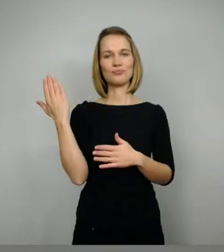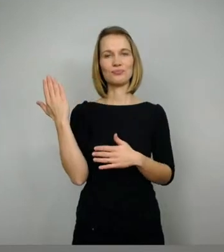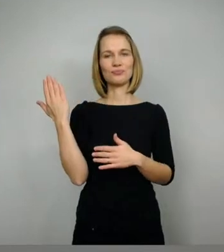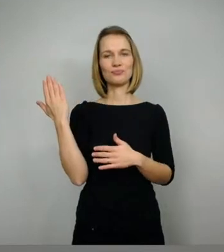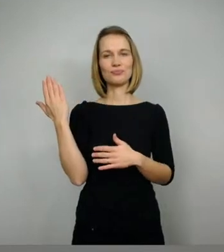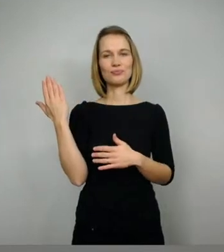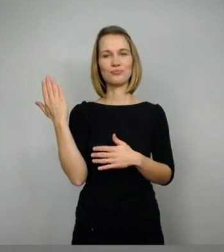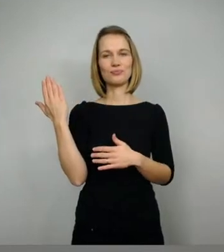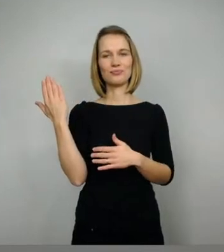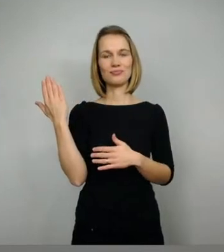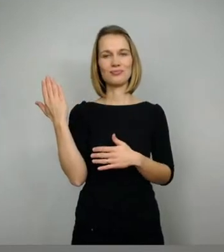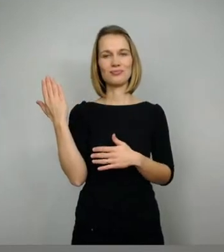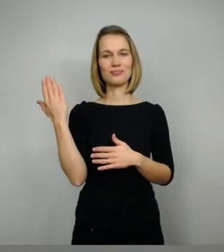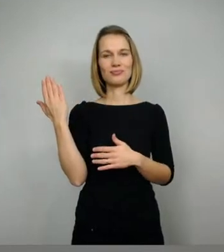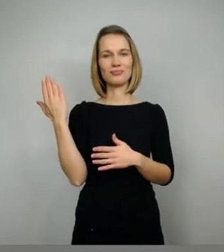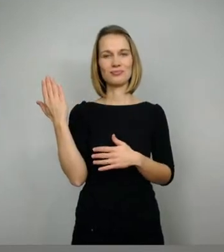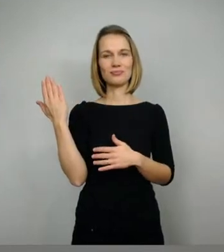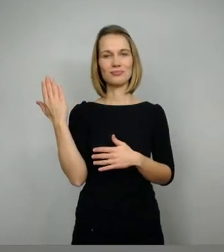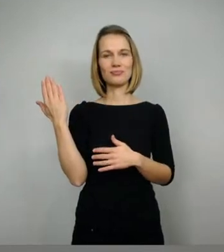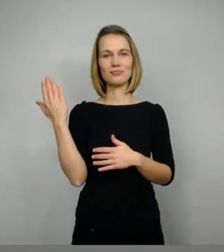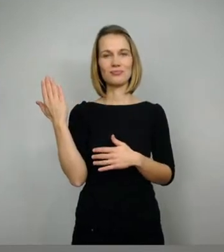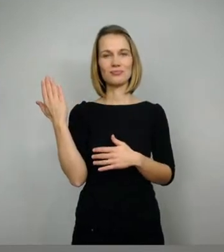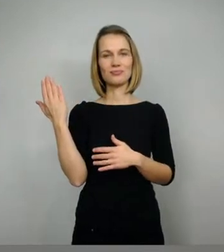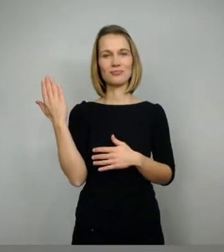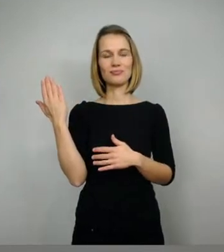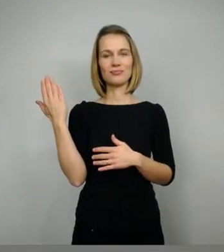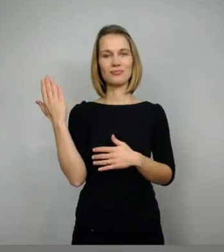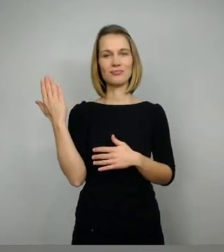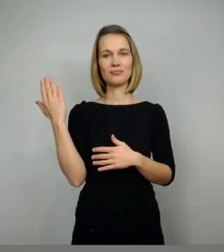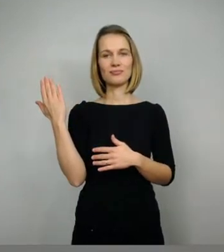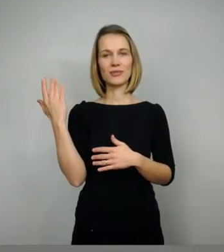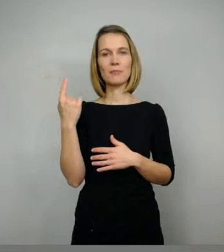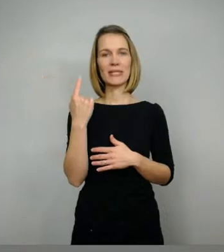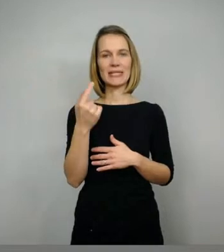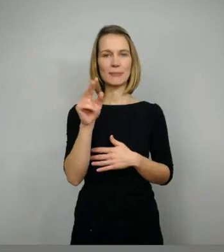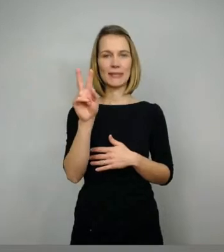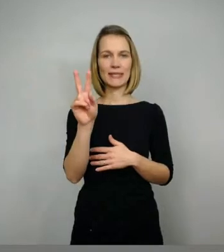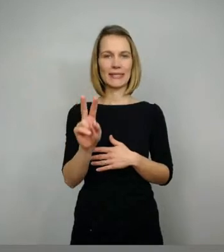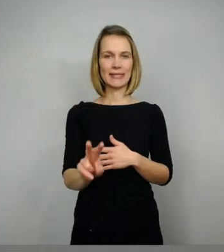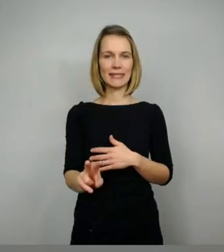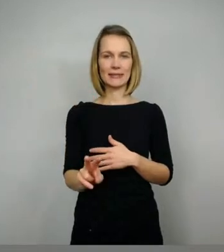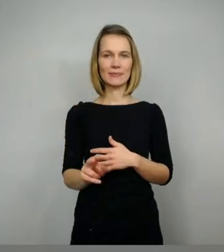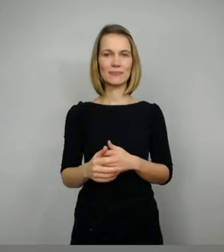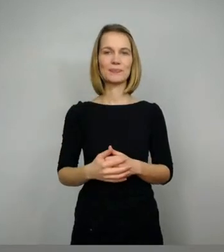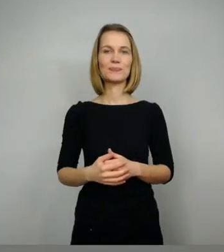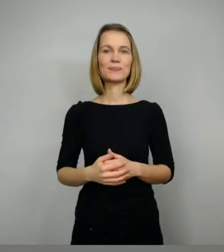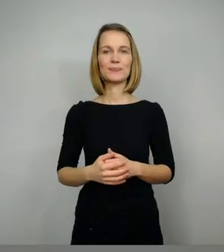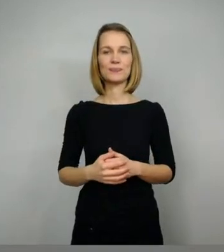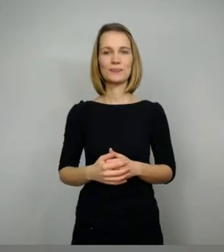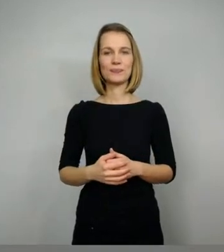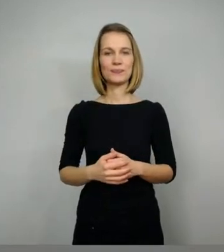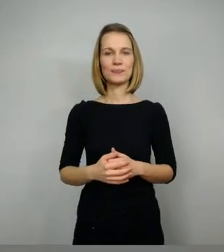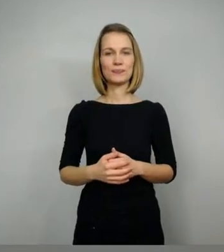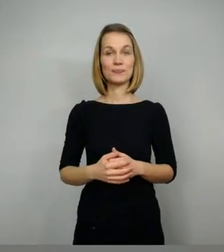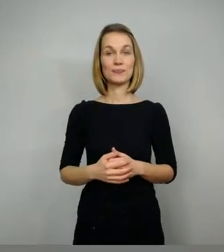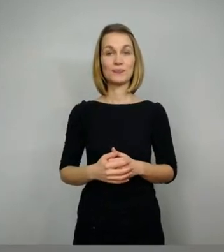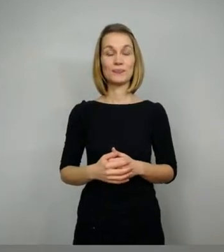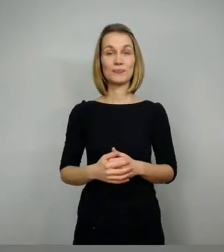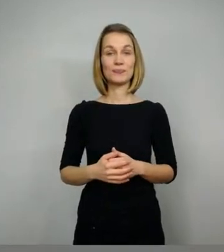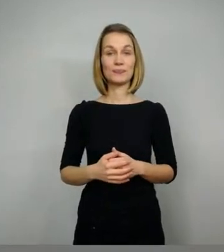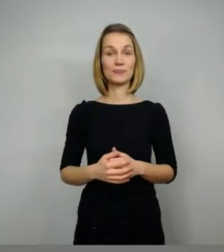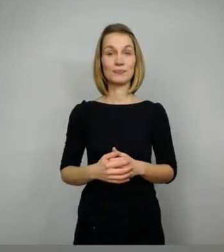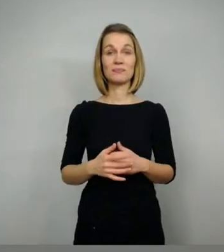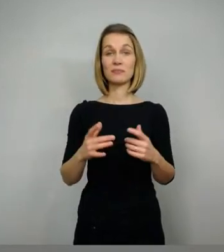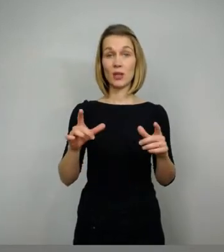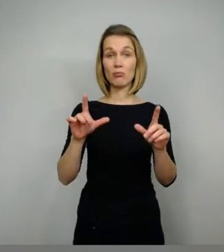Nun was er an der Stärke, das er wohl war, find Rourk. Das, was er dazu bedurfte, das lag an ihm genug. Siegfried ist also schon